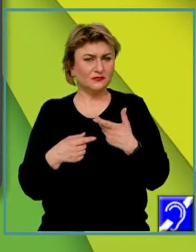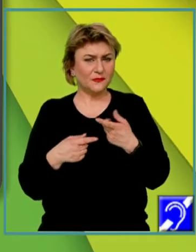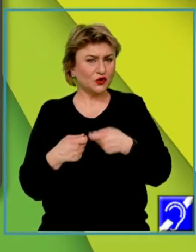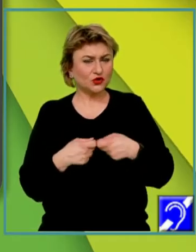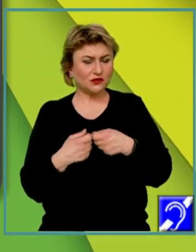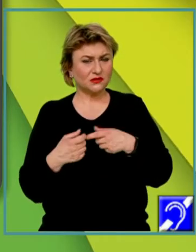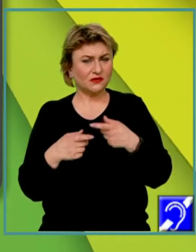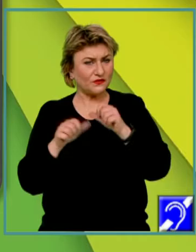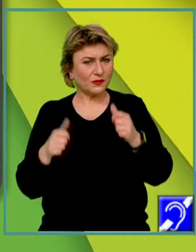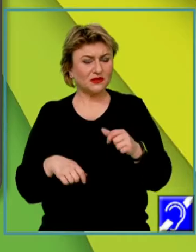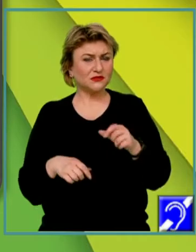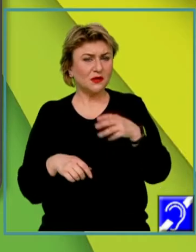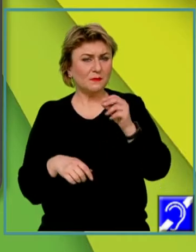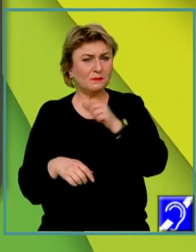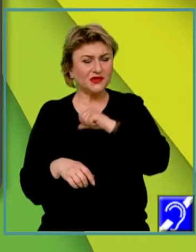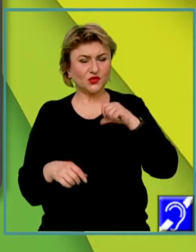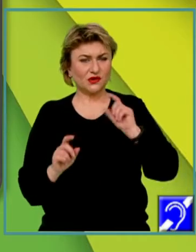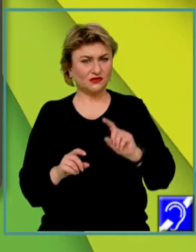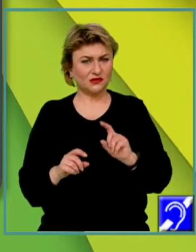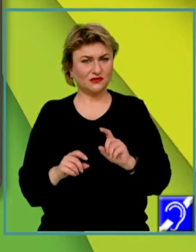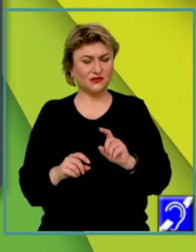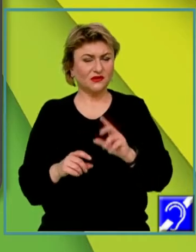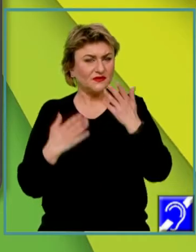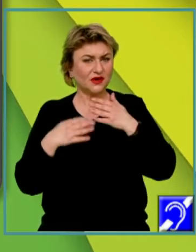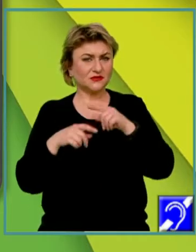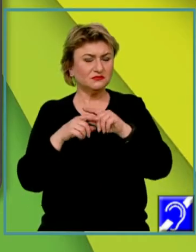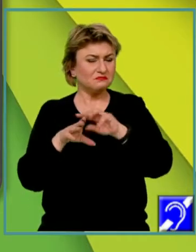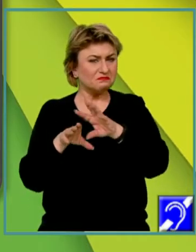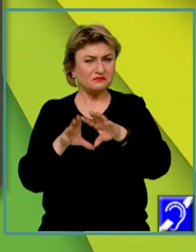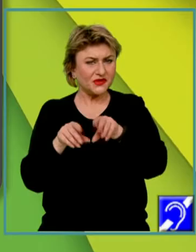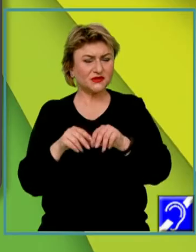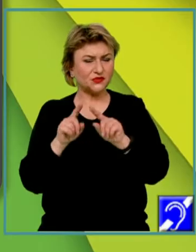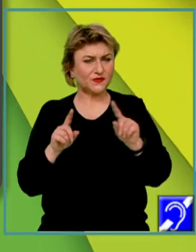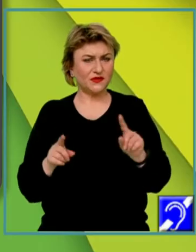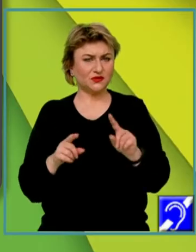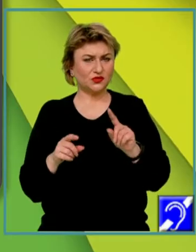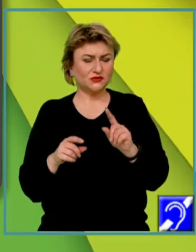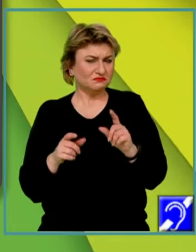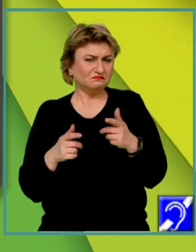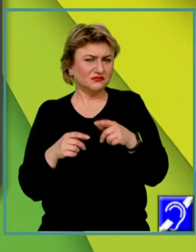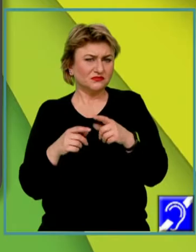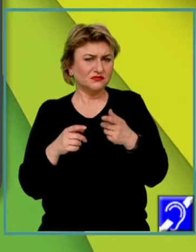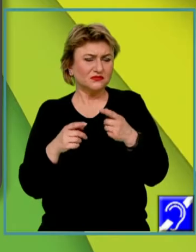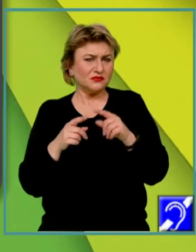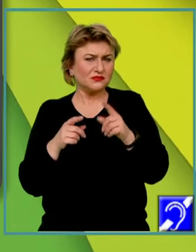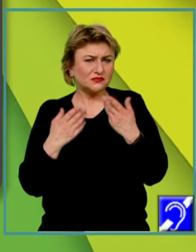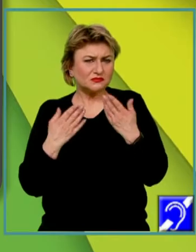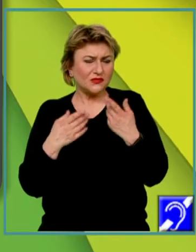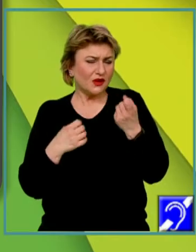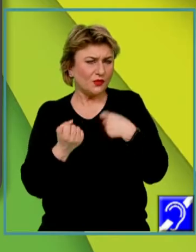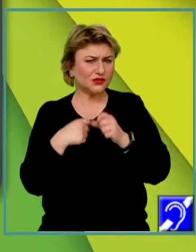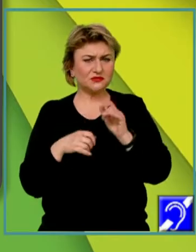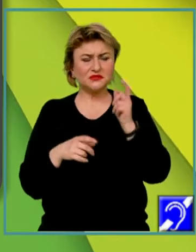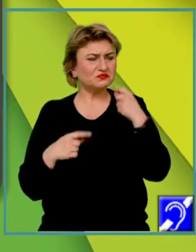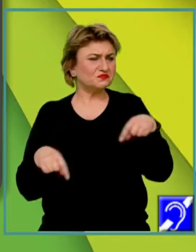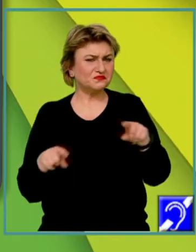personalitatea umană, doarece învață de la părinți, profesori, prieteni, din școală și din alte instituții, comportamente,